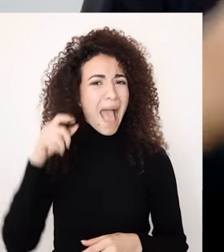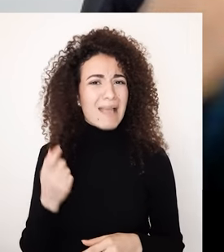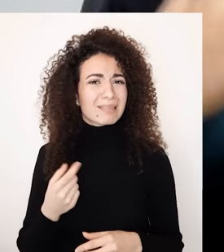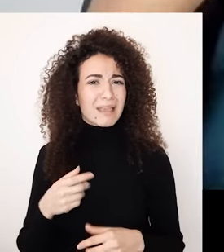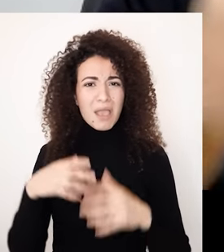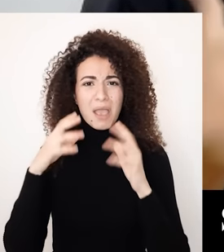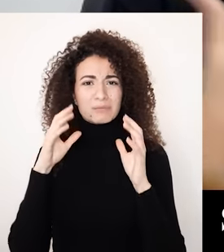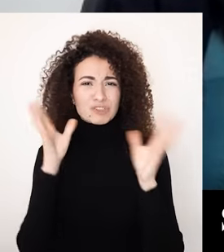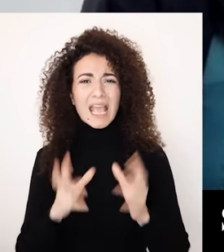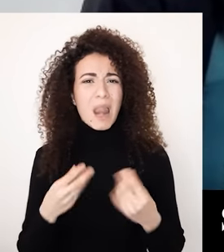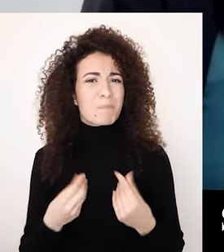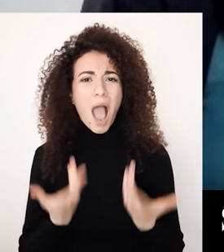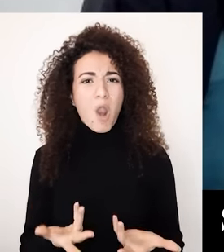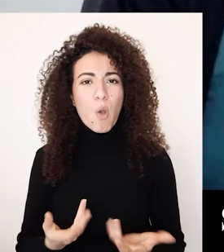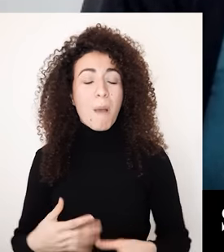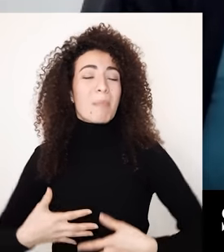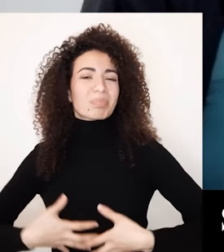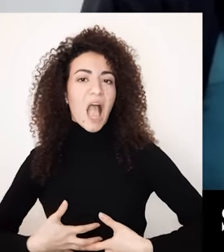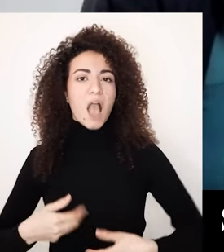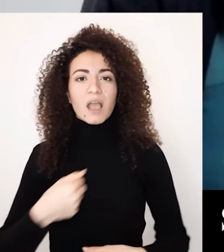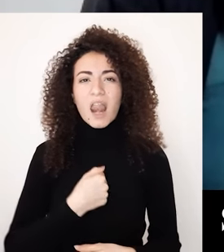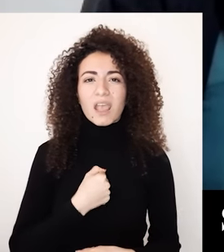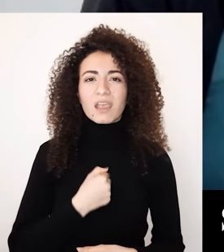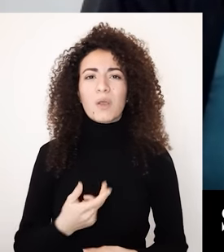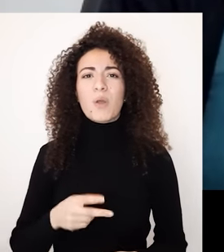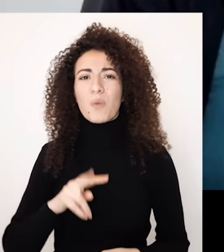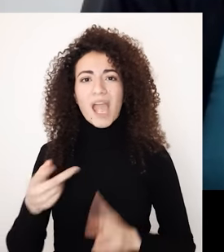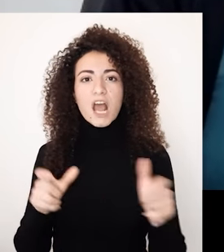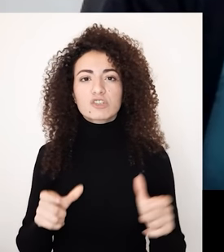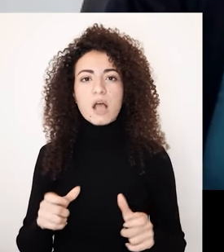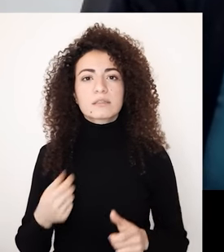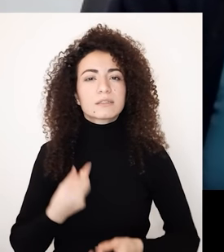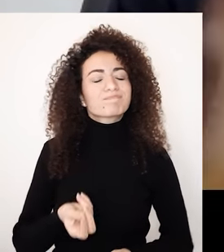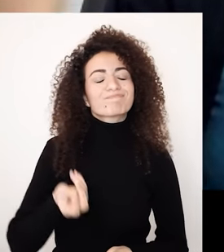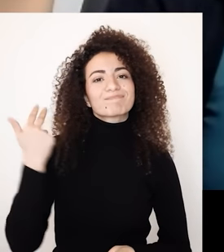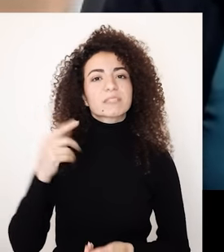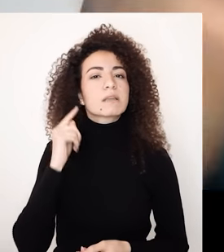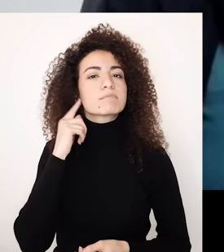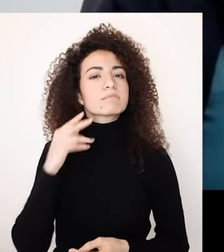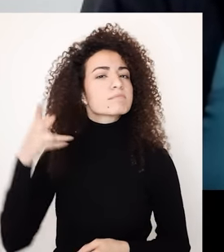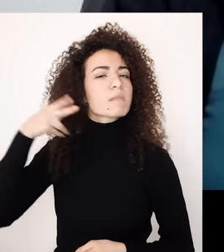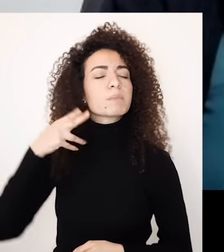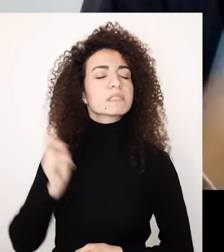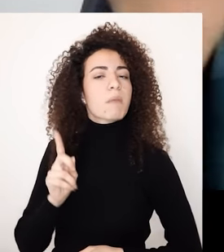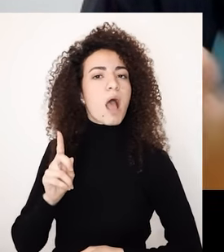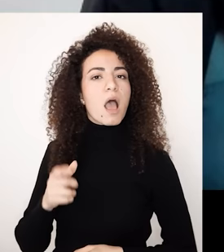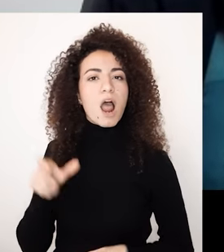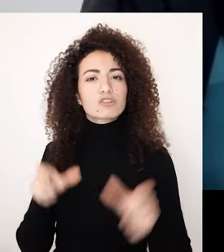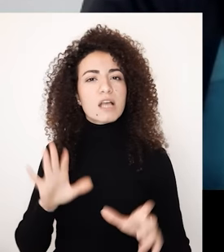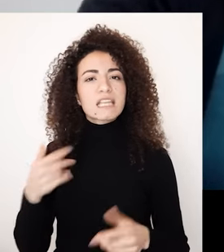سماعات يفزد لك مظهر يتحكي عليك جيمة وكل شيء لكن انت جيمة تحاول تتكر ودنك على الناس بكل